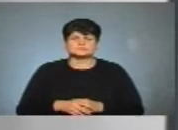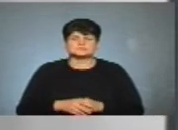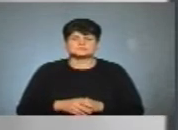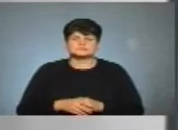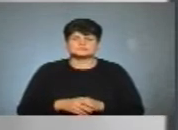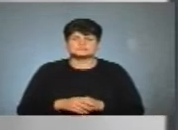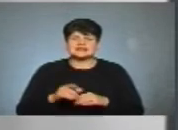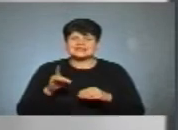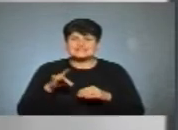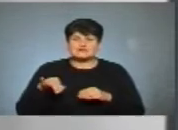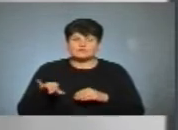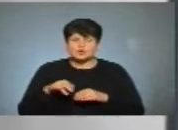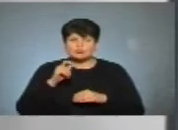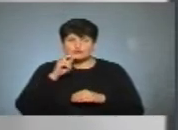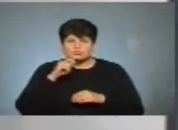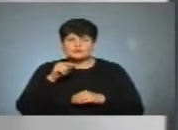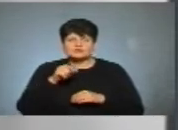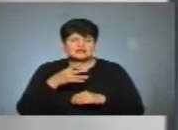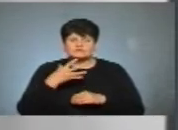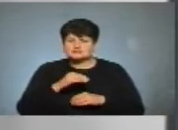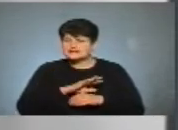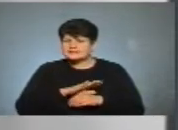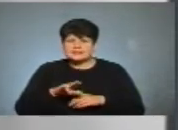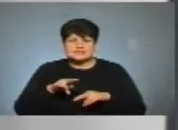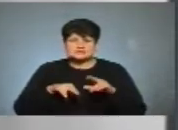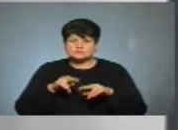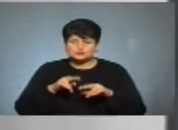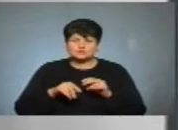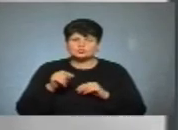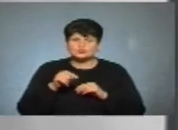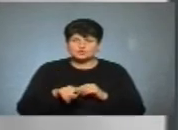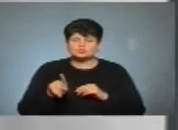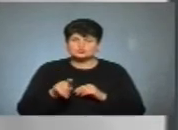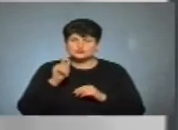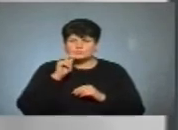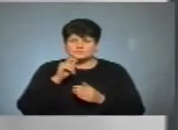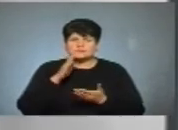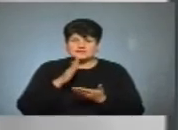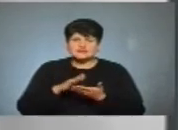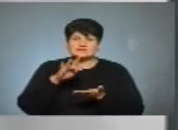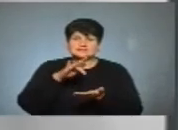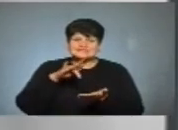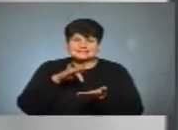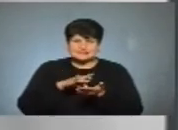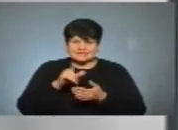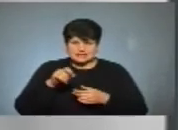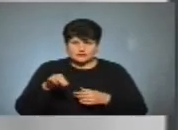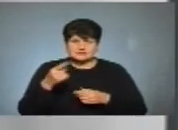Європу в Україні вже не збудують. Тому що Україна знаходиться в центрі Європи. Це перше питання.